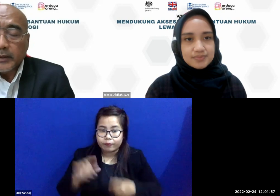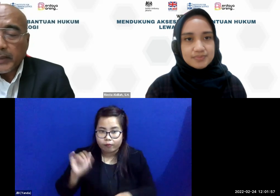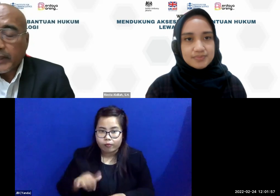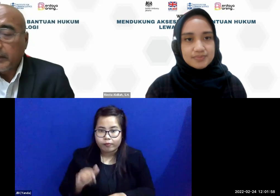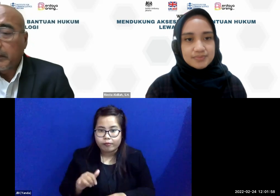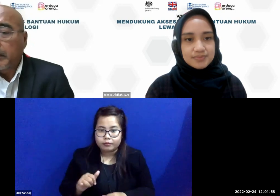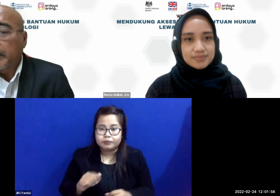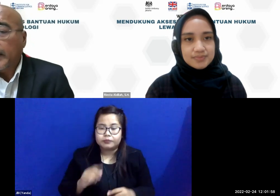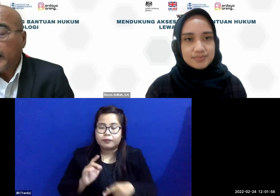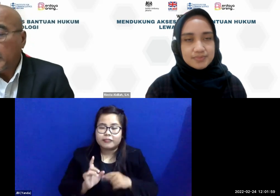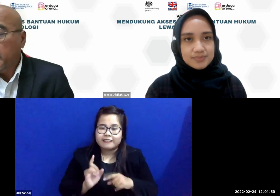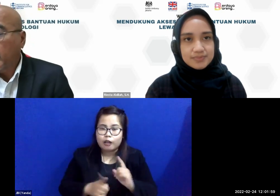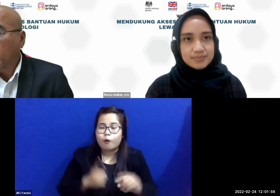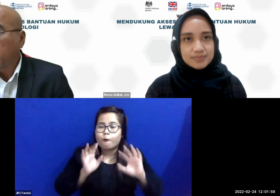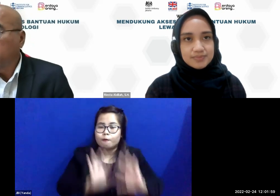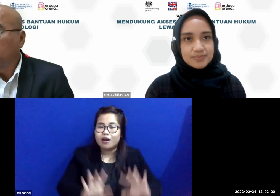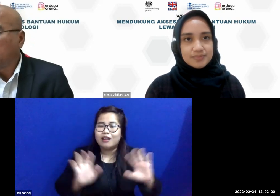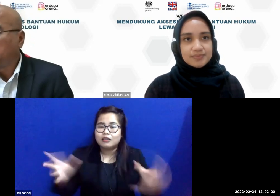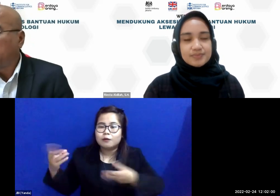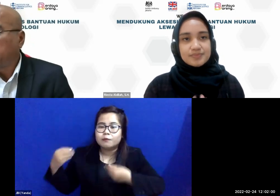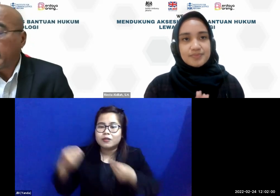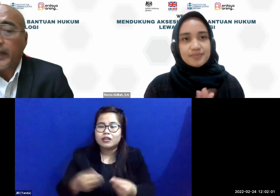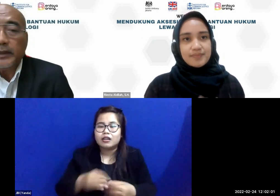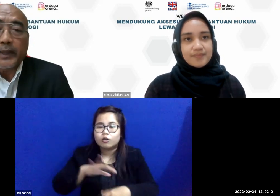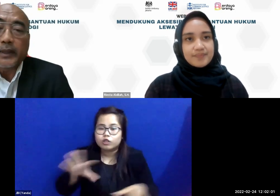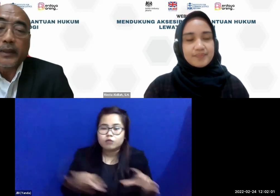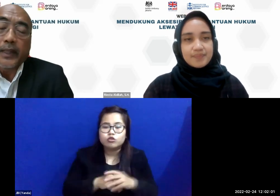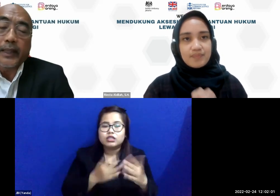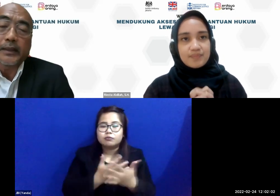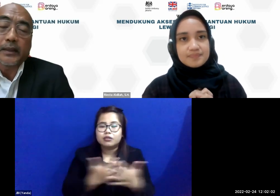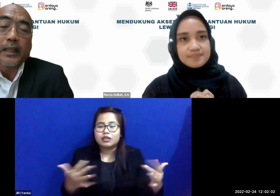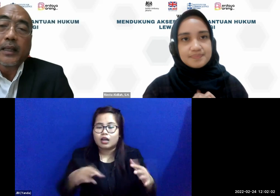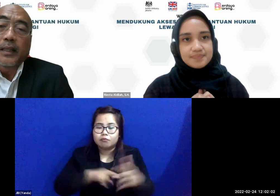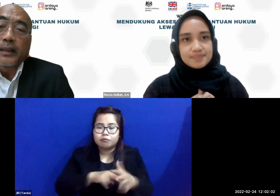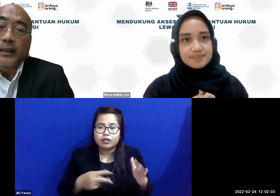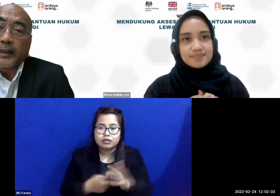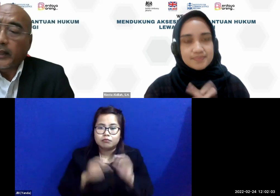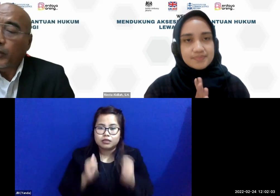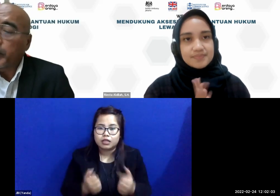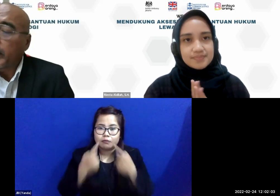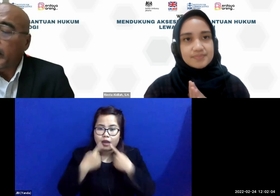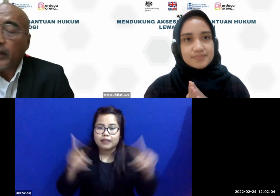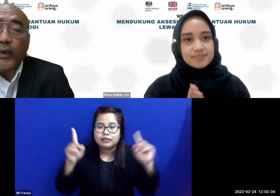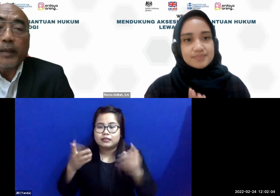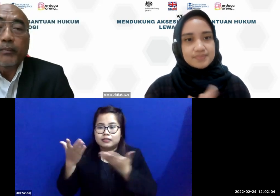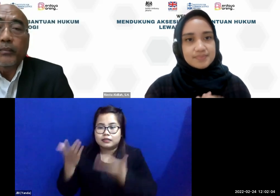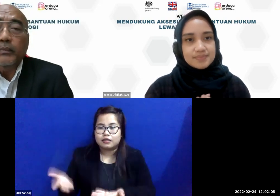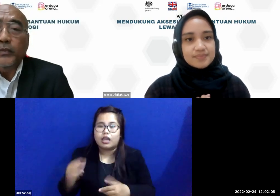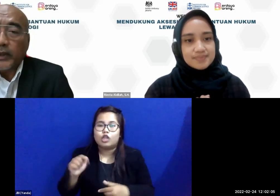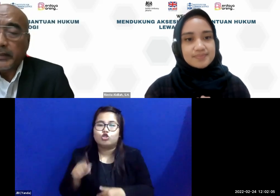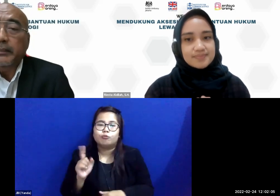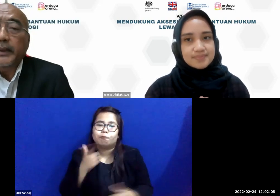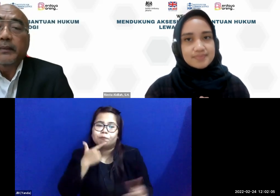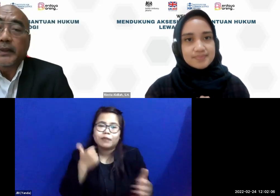Semakin banyak dia memberi kontribusi kepada masyarakat, semakin eksis dia. Dan itu pentingnya low hub